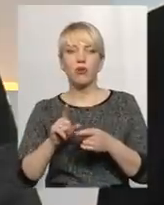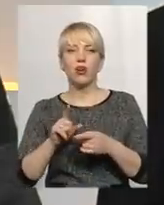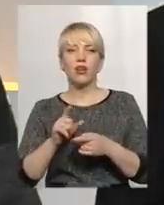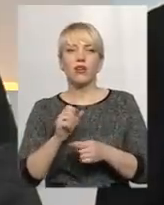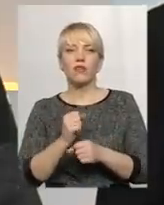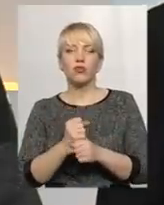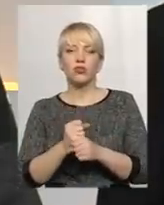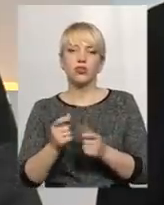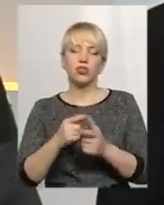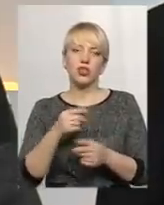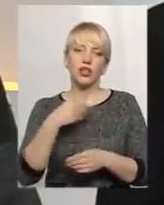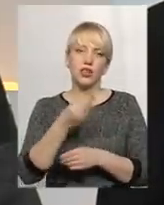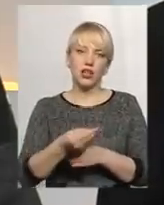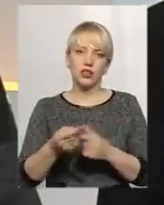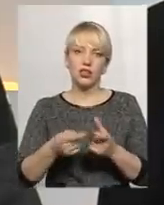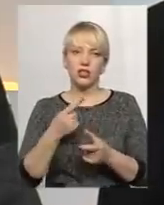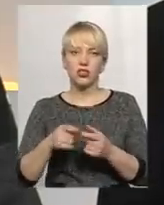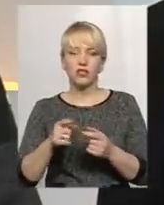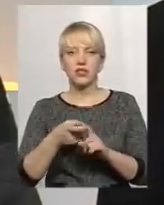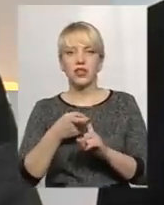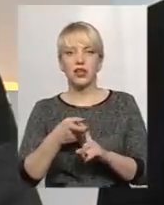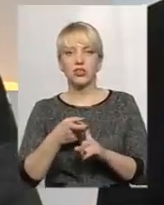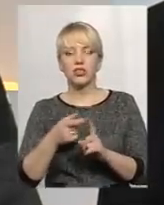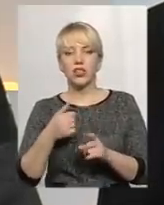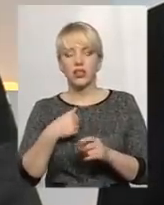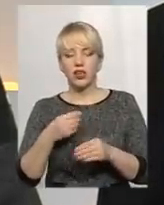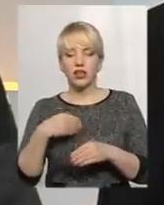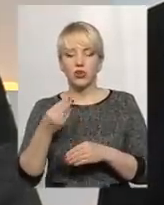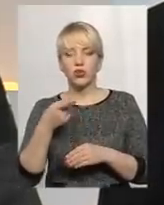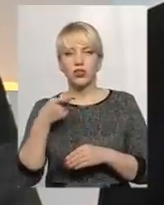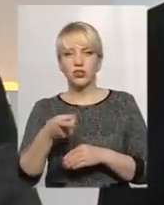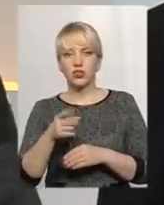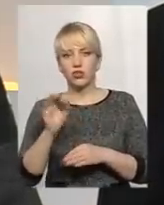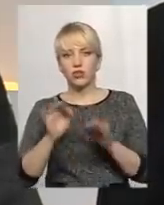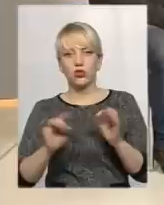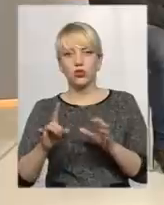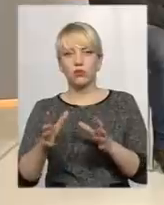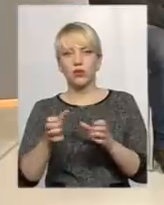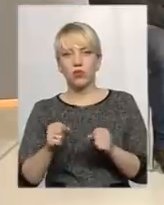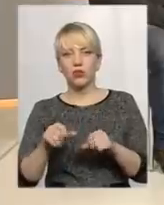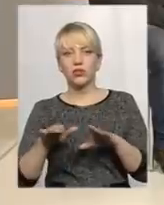функції, чи надати, чи воно залежало, що я даю тисячу відсотків, що приймало це рішення